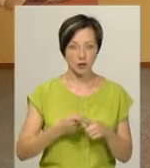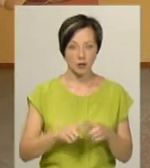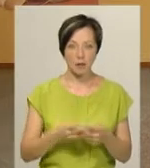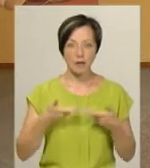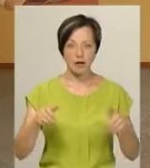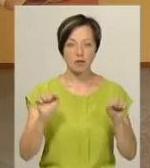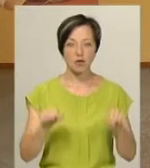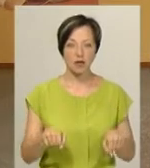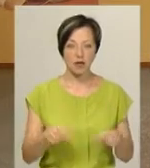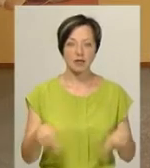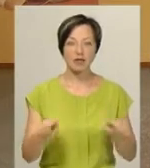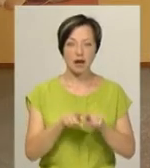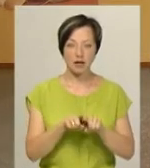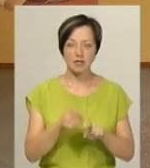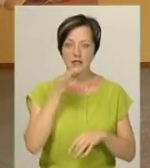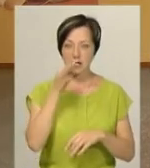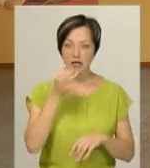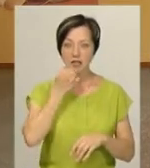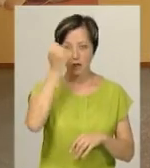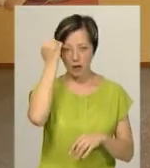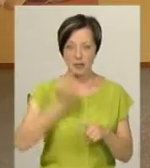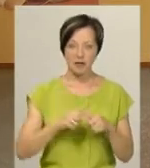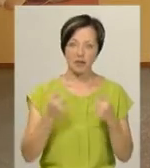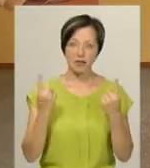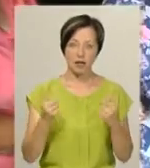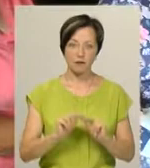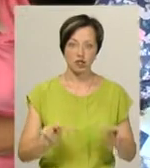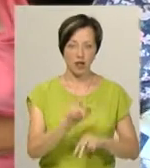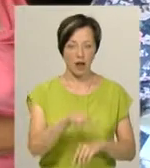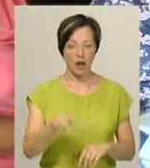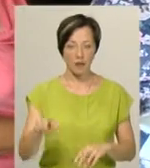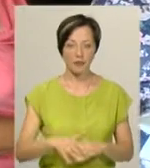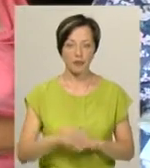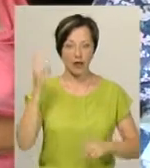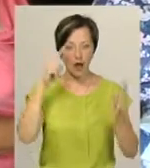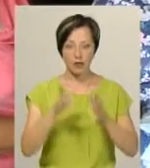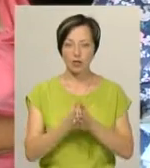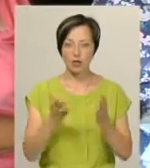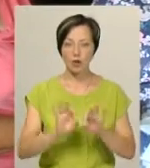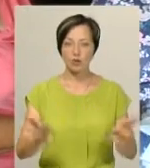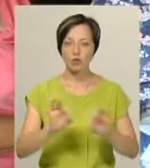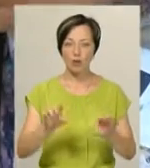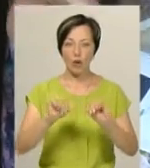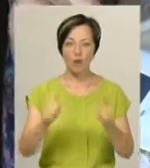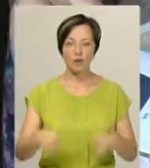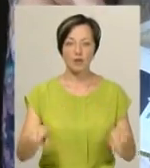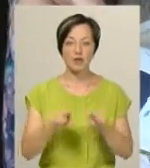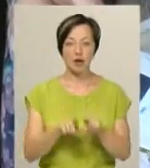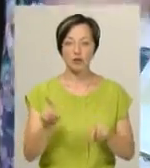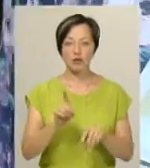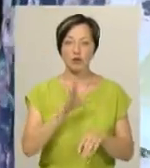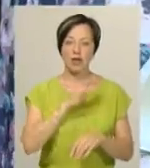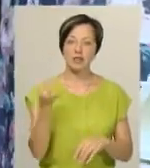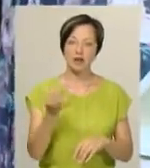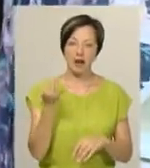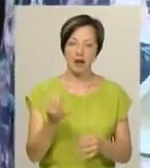що ми змогли, бодай так, сказати дякую цим великим вчителям. Авторки «Флори Хмельниччини» розповіли, оформили книгу так, щоб вона